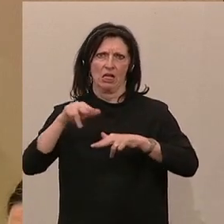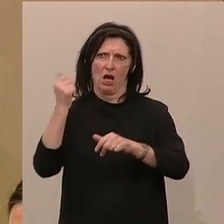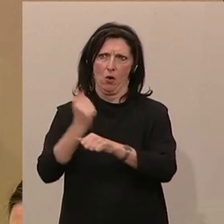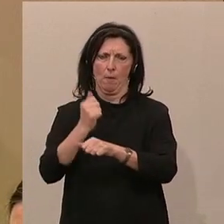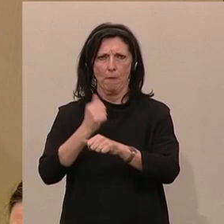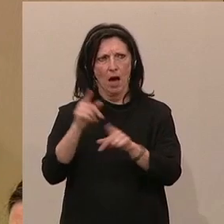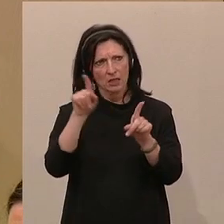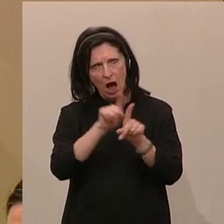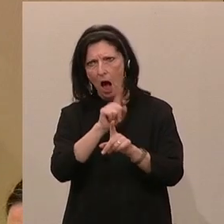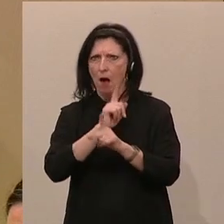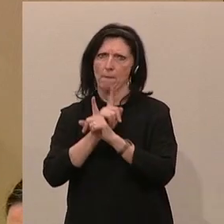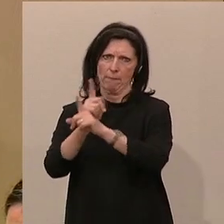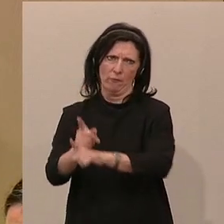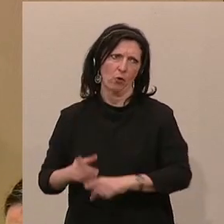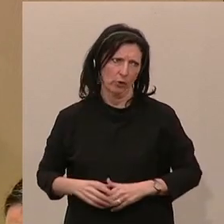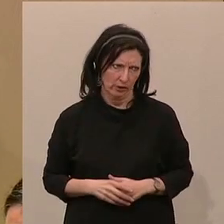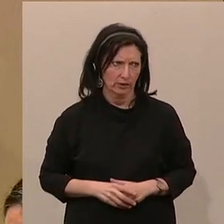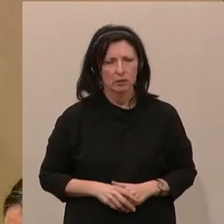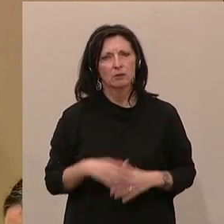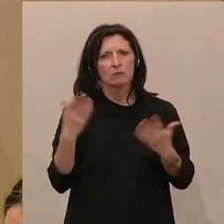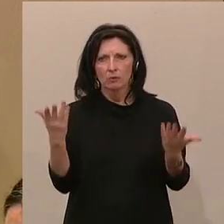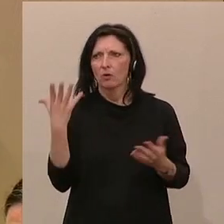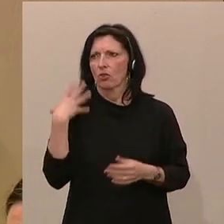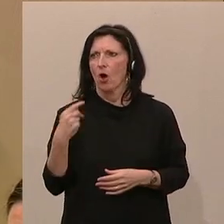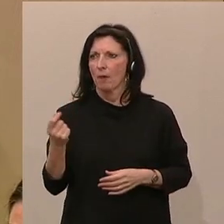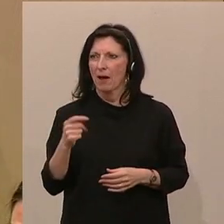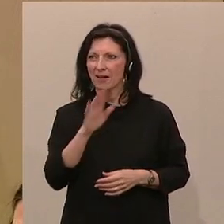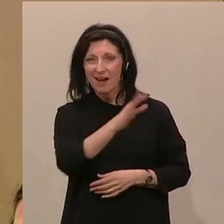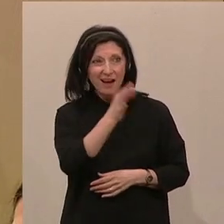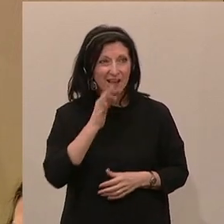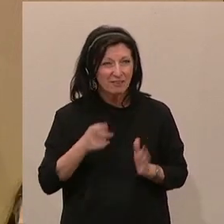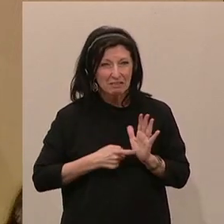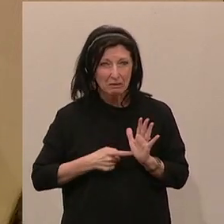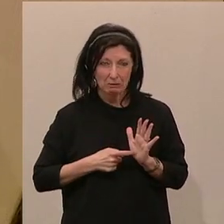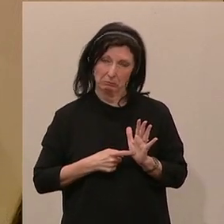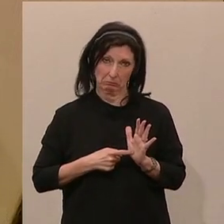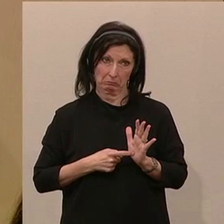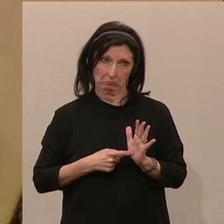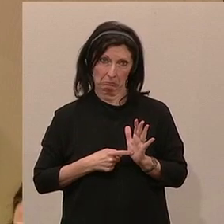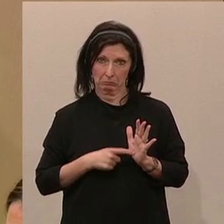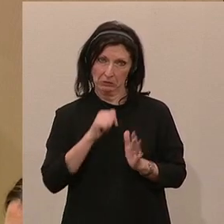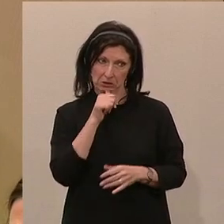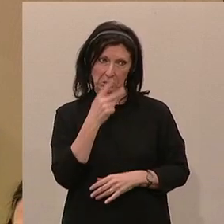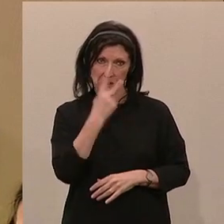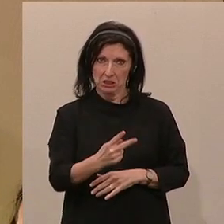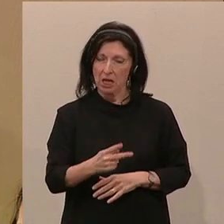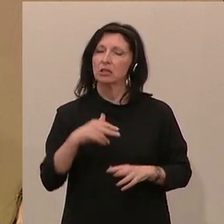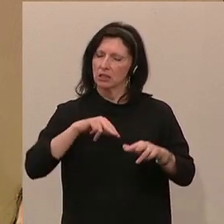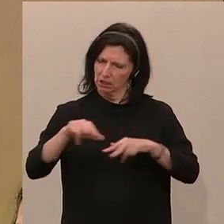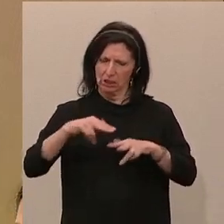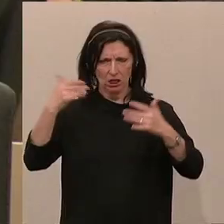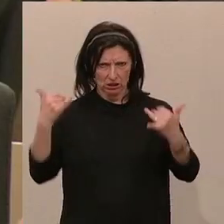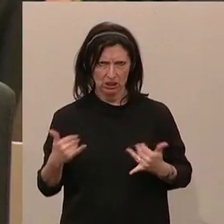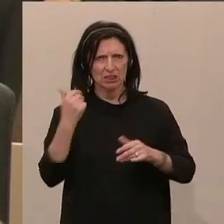mit. Und in diesem Sinne, wie gesagt, noch einmal die Dringlichkeit Ihrer Anfrage erschließt sich nicht, denn diese Regierung arbeitet hervorragend und gut.